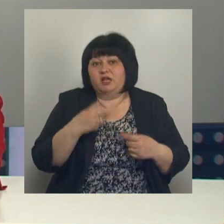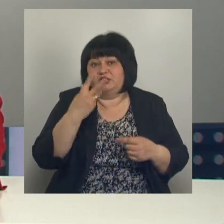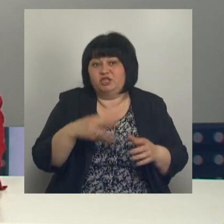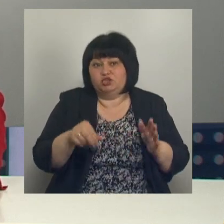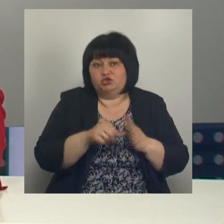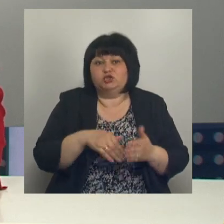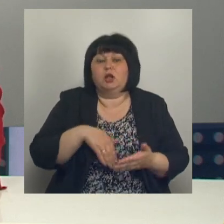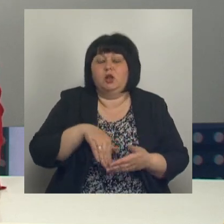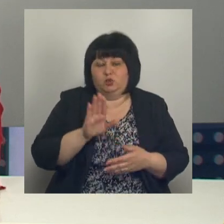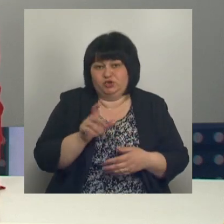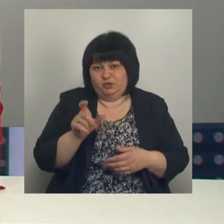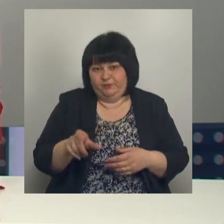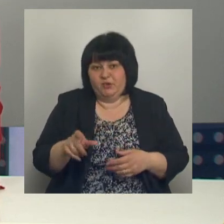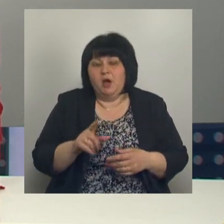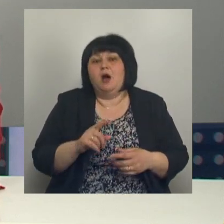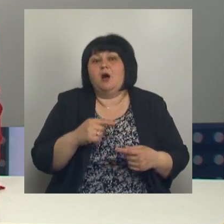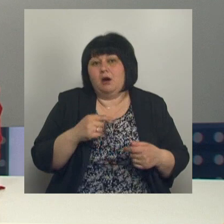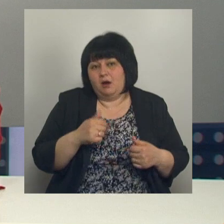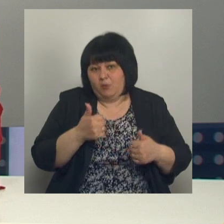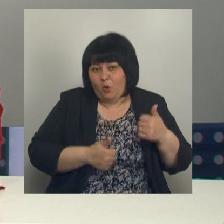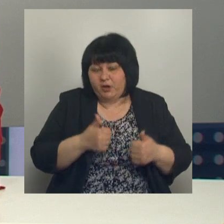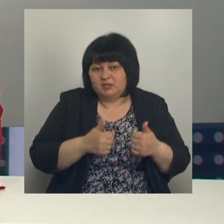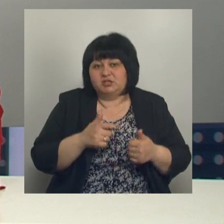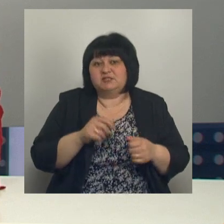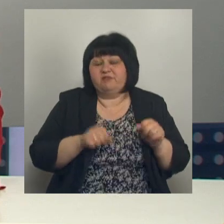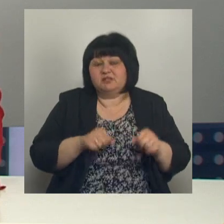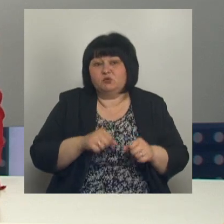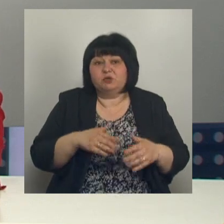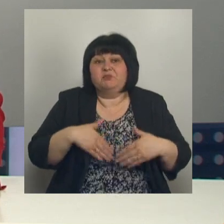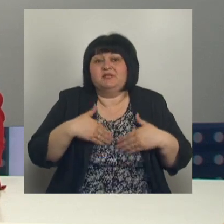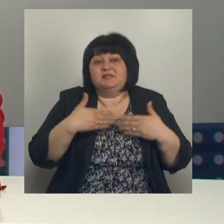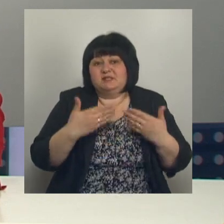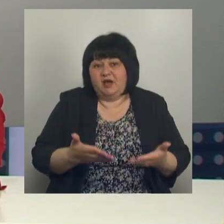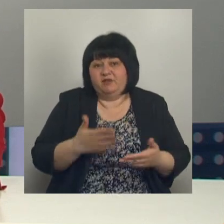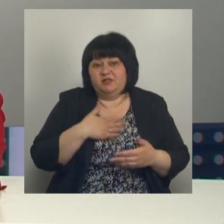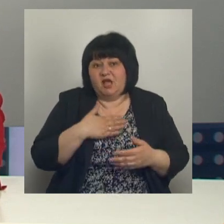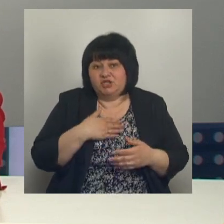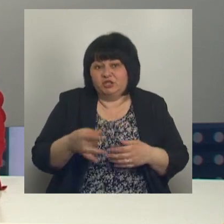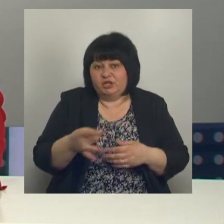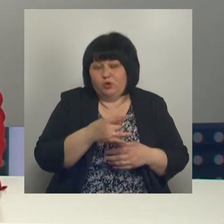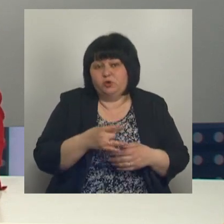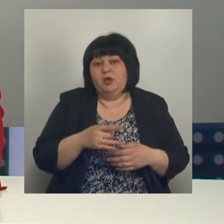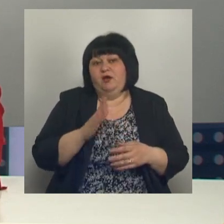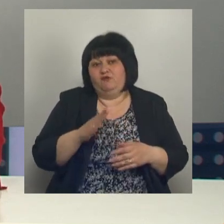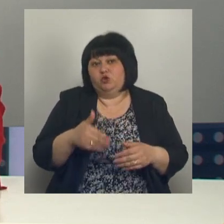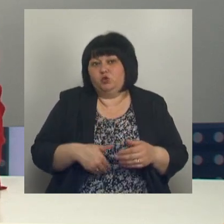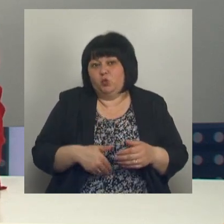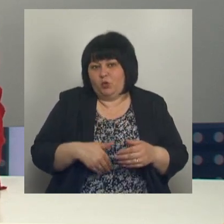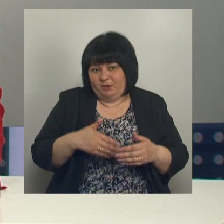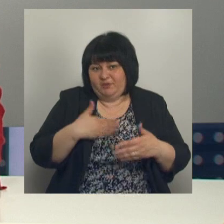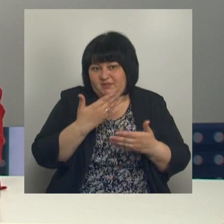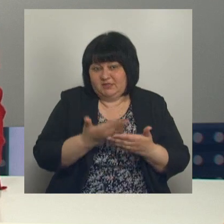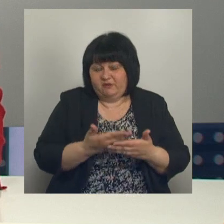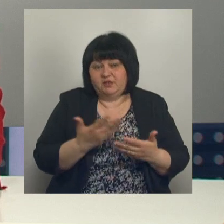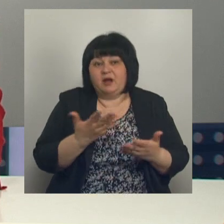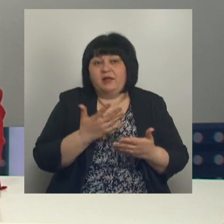лучших. Они борются за возможность представить наш субъект на федеральном уровне осенью в Туле. По каким